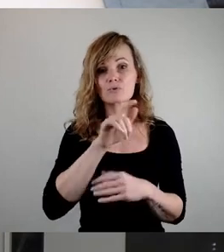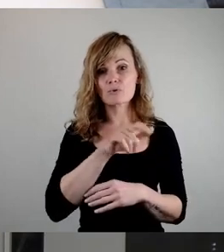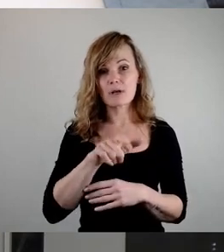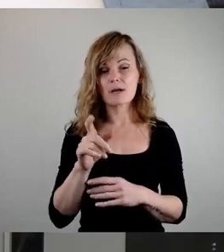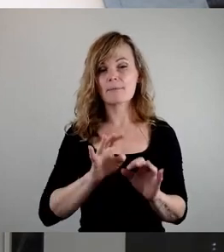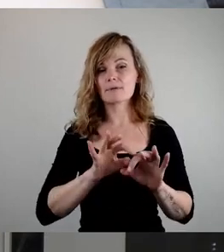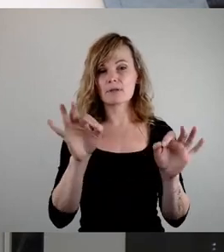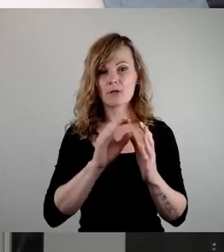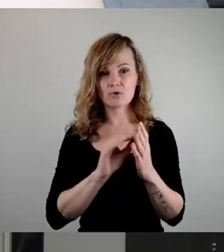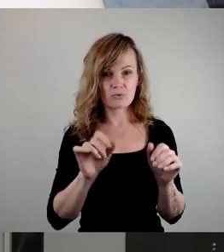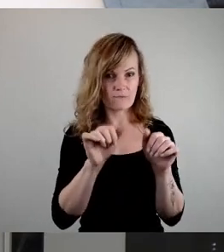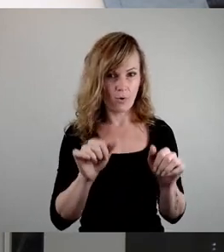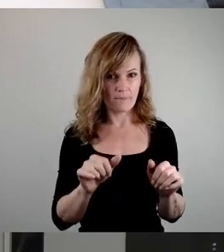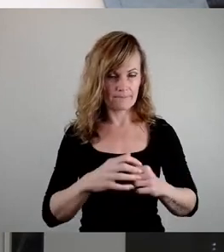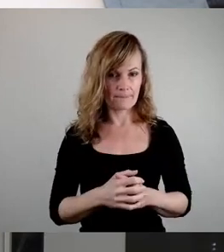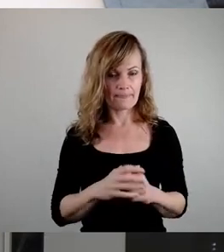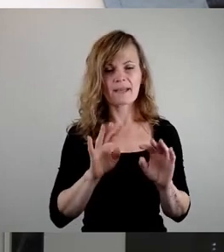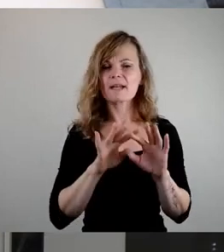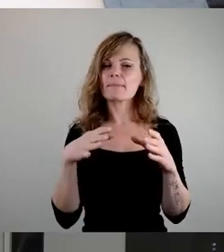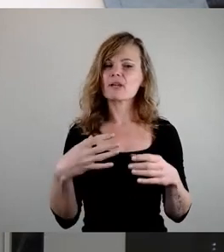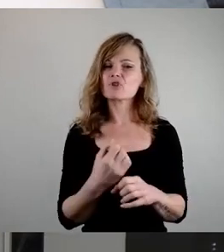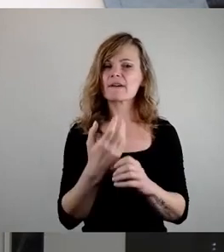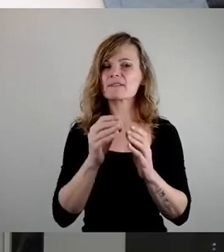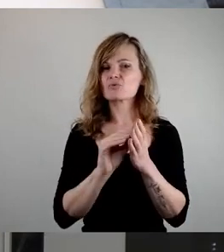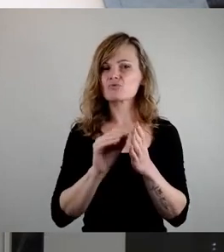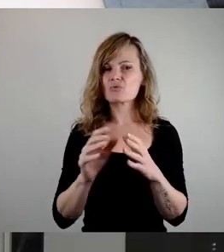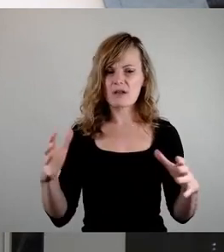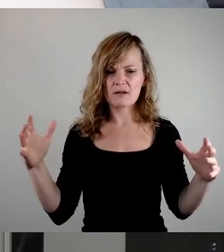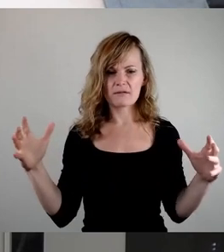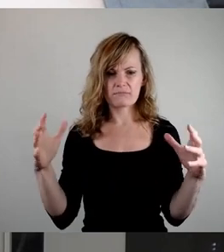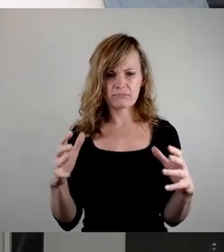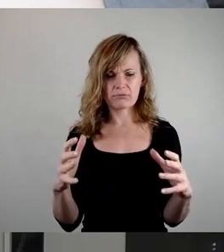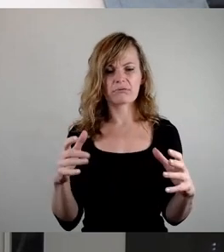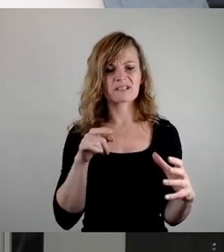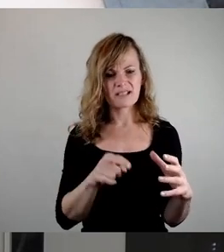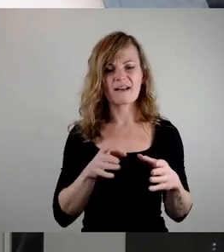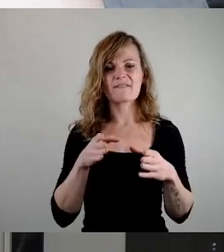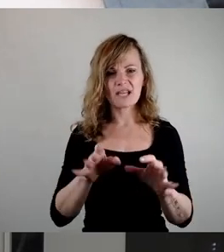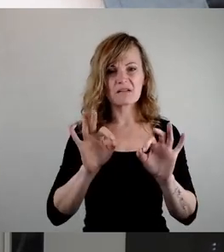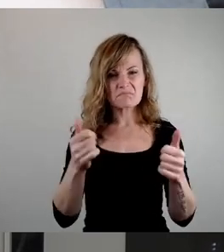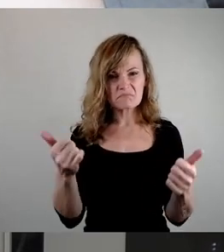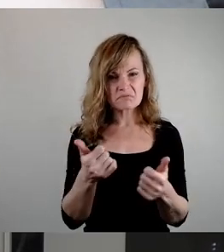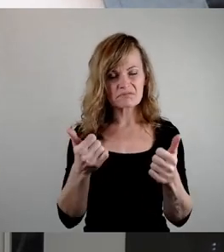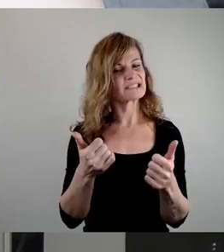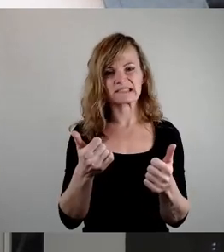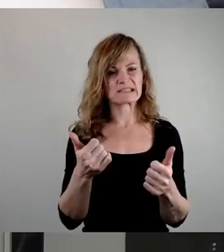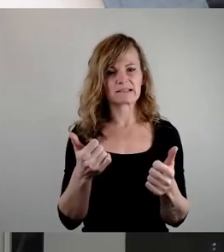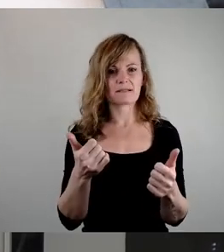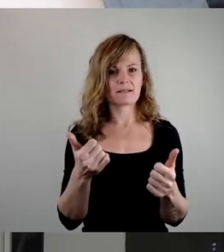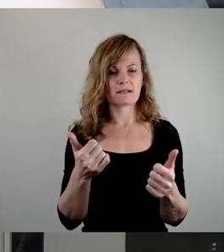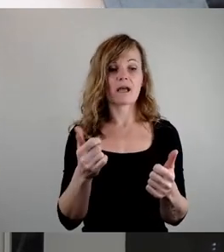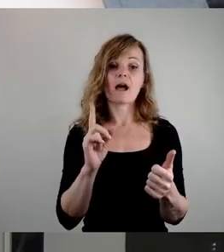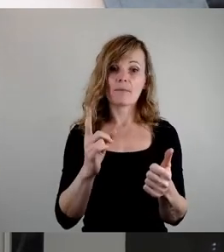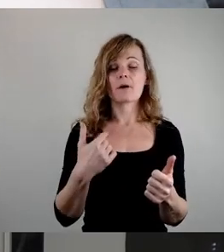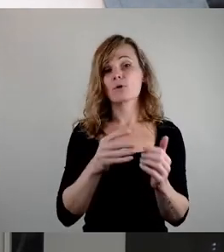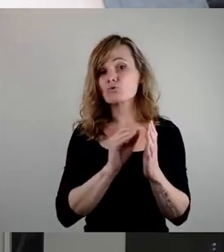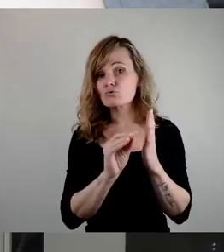Gemeinschaftsschule halten wir allgemein nicht für den idealen Weg. Aber wenn er denn von einer Schule gewünscht wird und sinnvoll in die